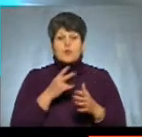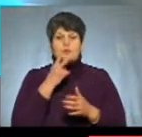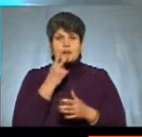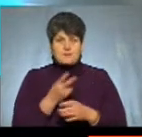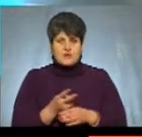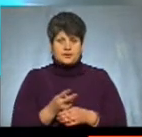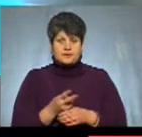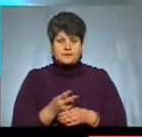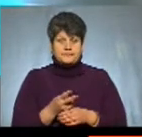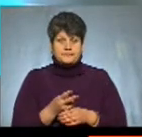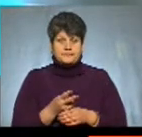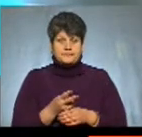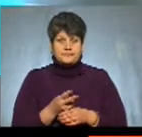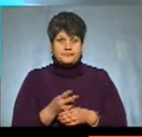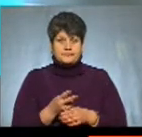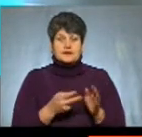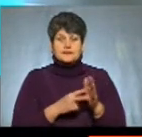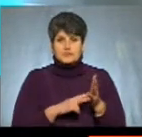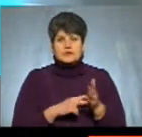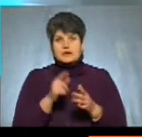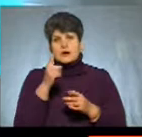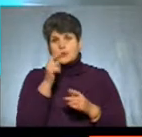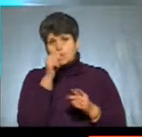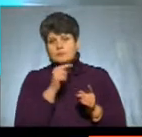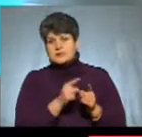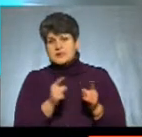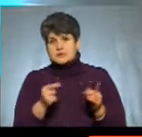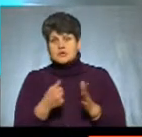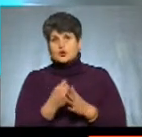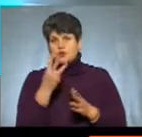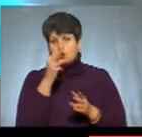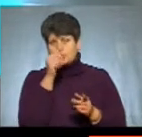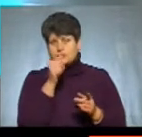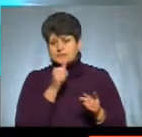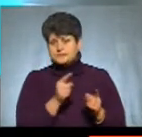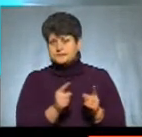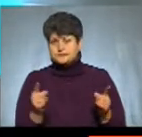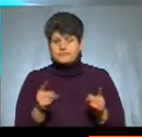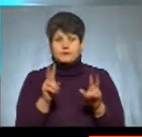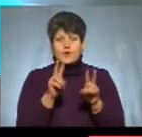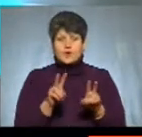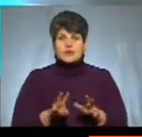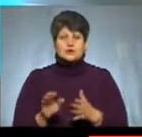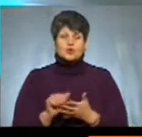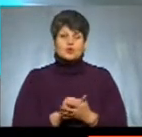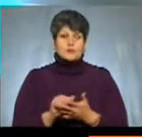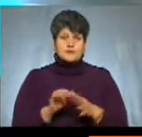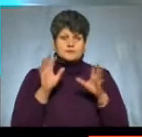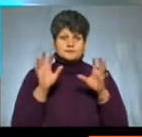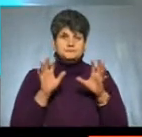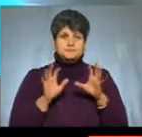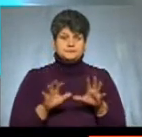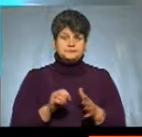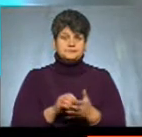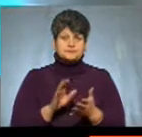від місяця до трьох розгляд даних документів, адже статут і